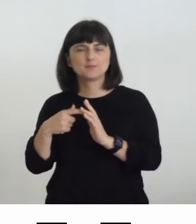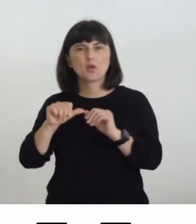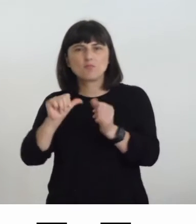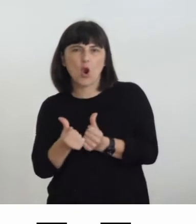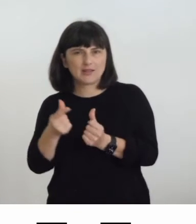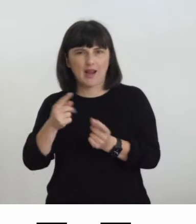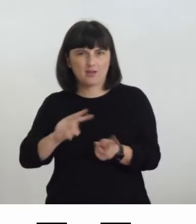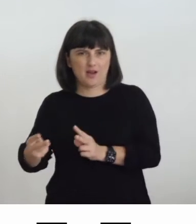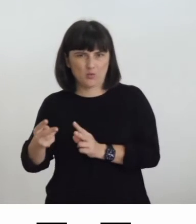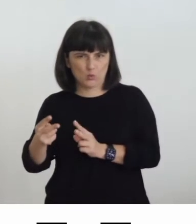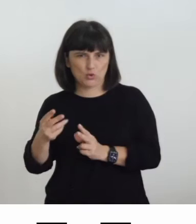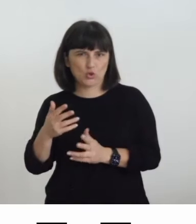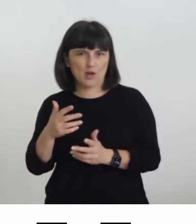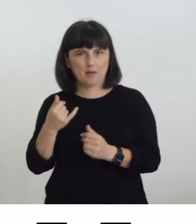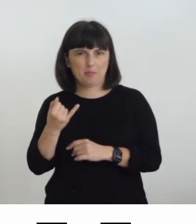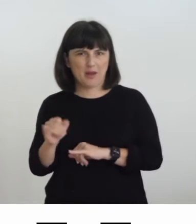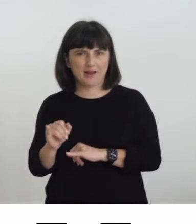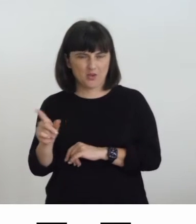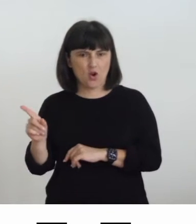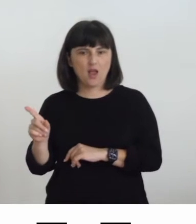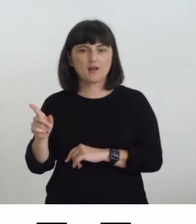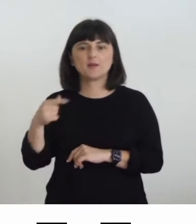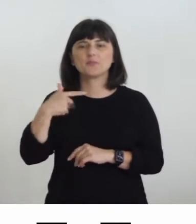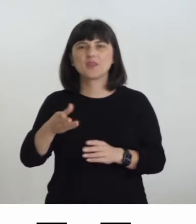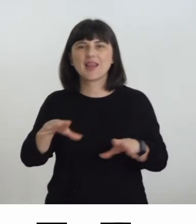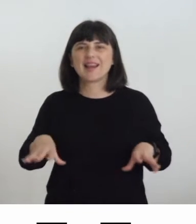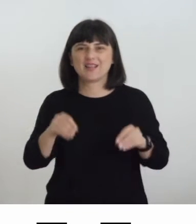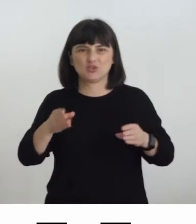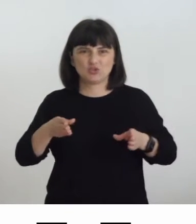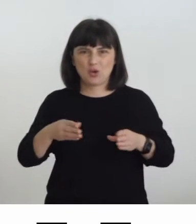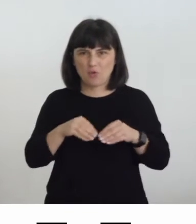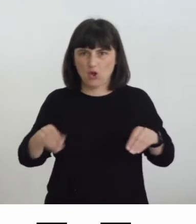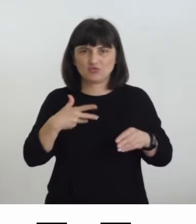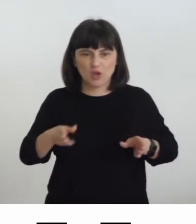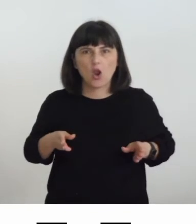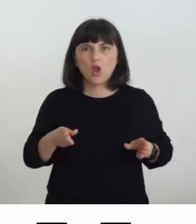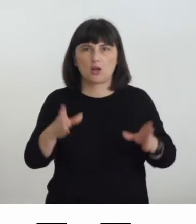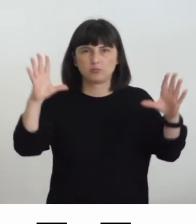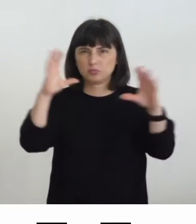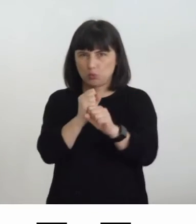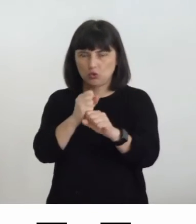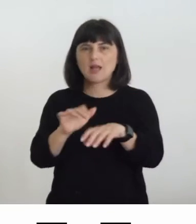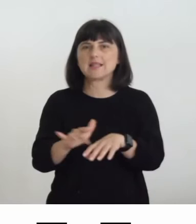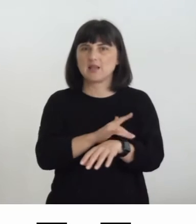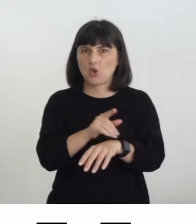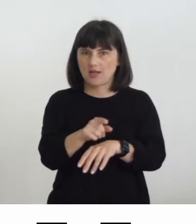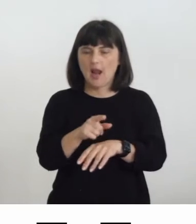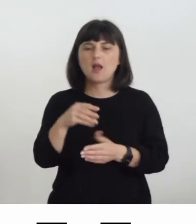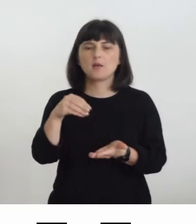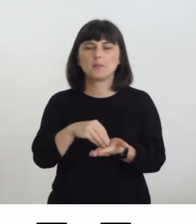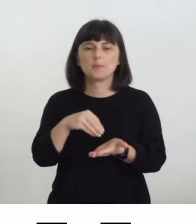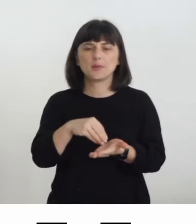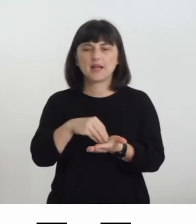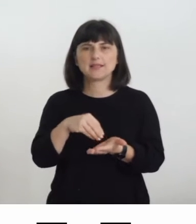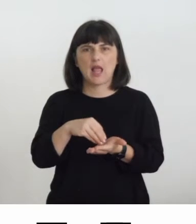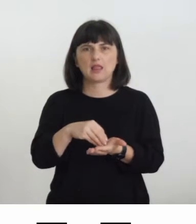All'ingresso di questa mostra c'era un corridoio sensoriale buio con la presenza di alcuni